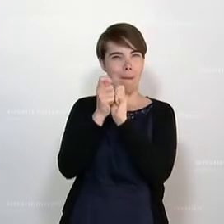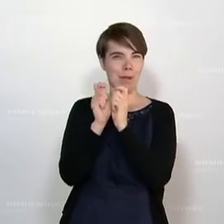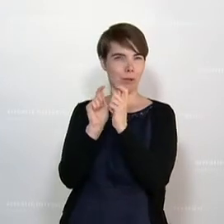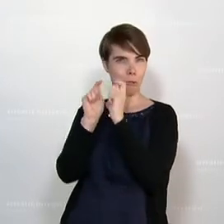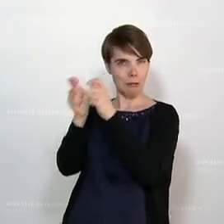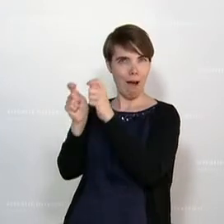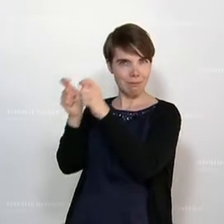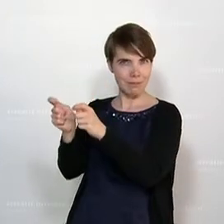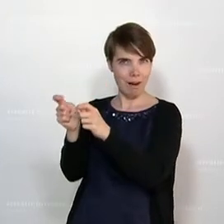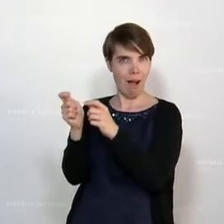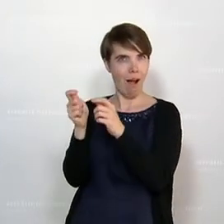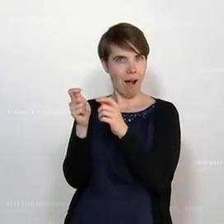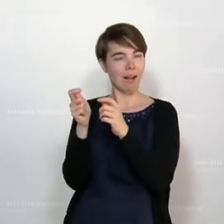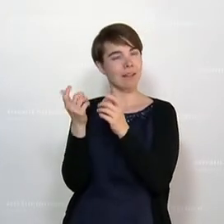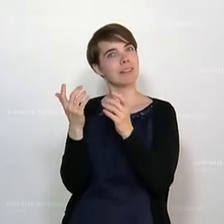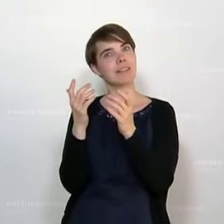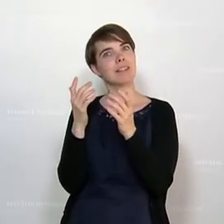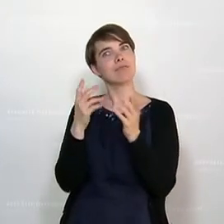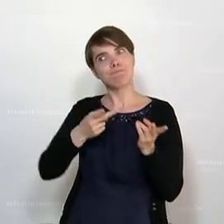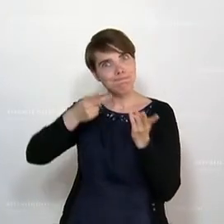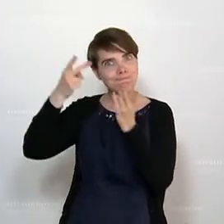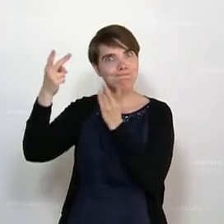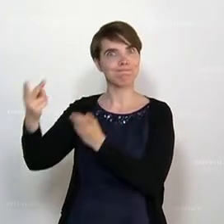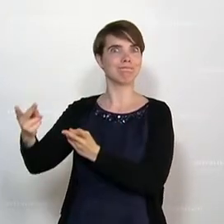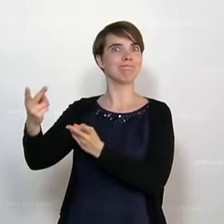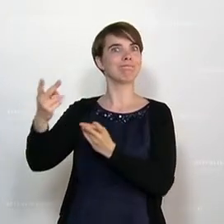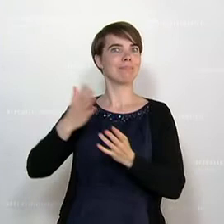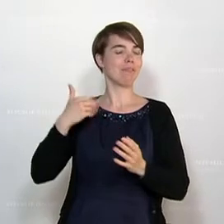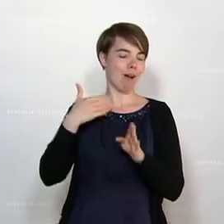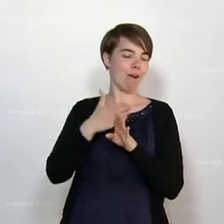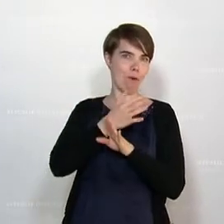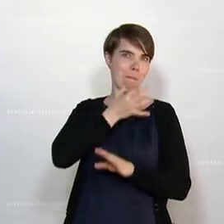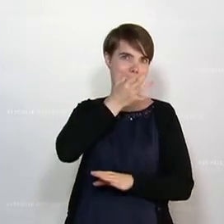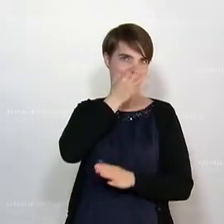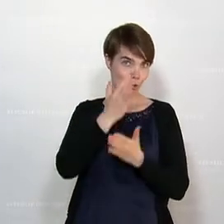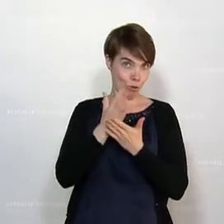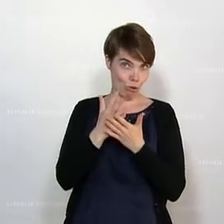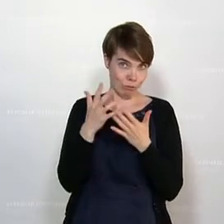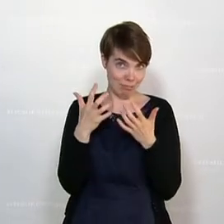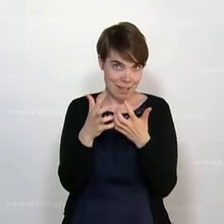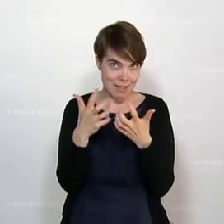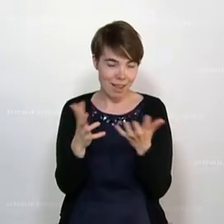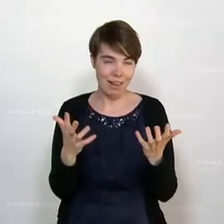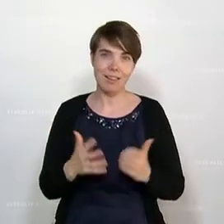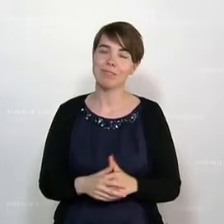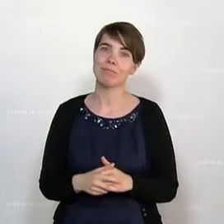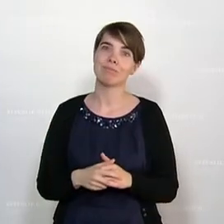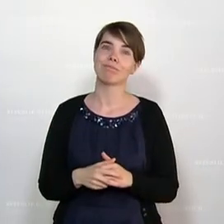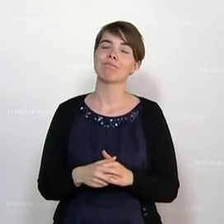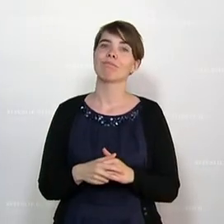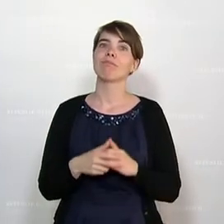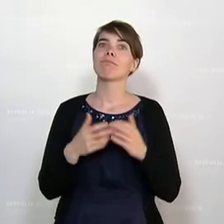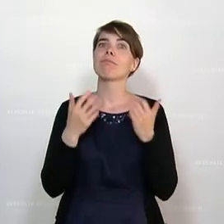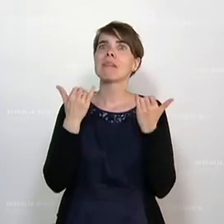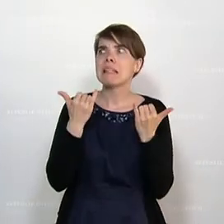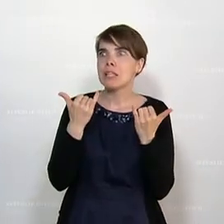ein, den gesamtändernden Abänderungsantrag, den ich auch gerade in meiner Rede eben kurz umrissen habe. Der ist auch in